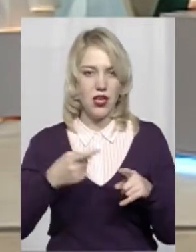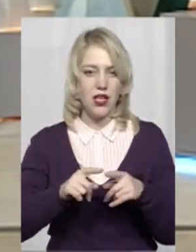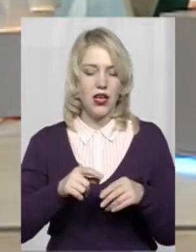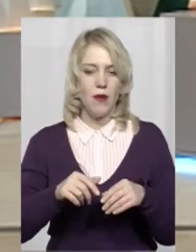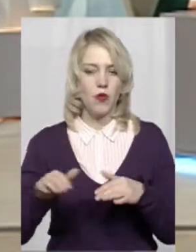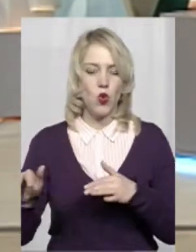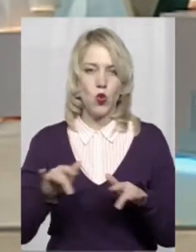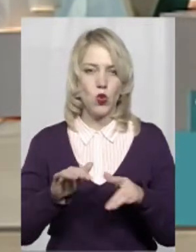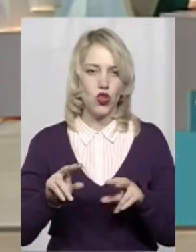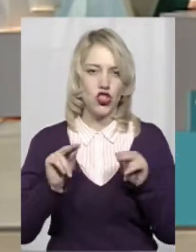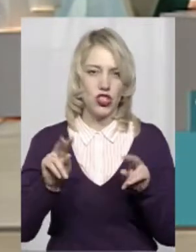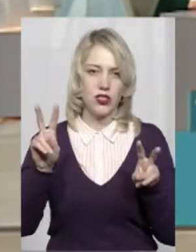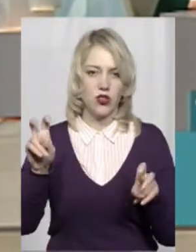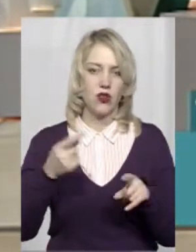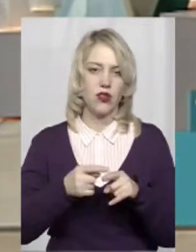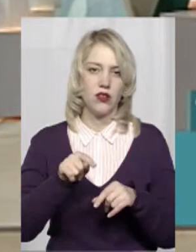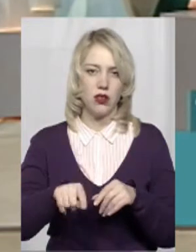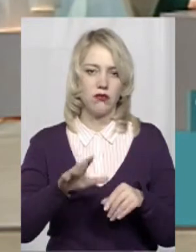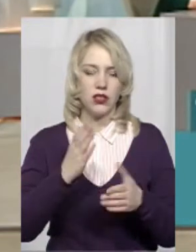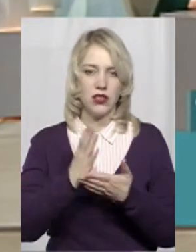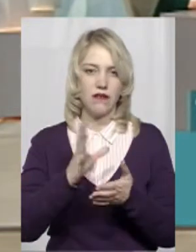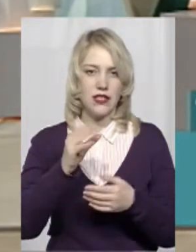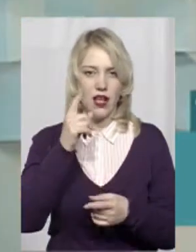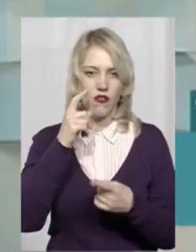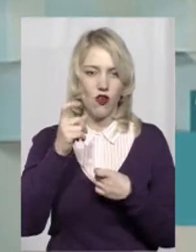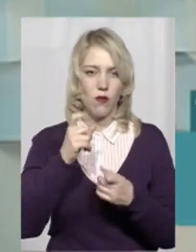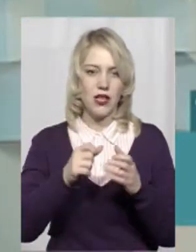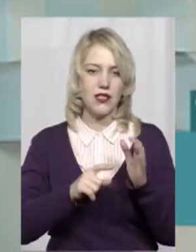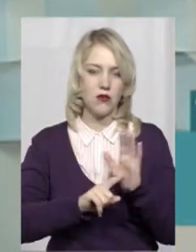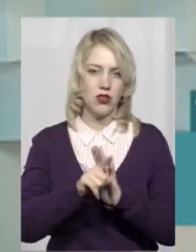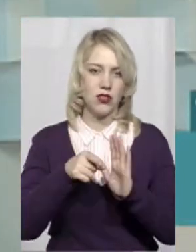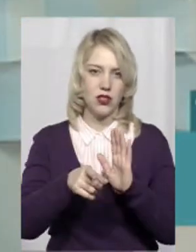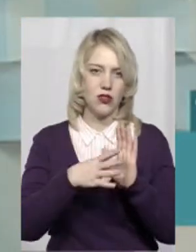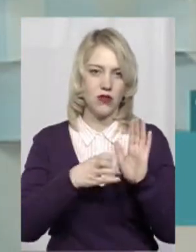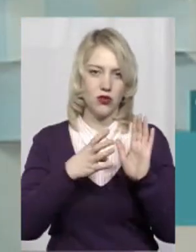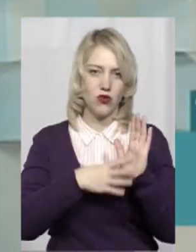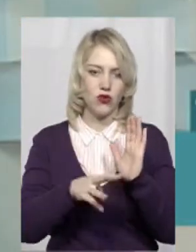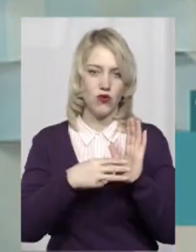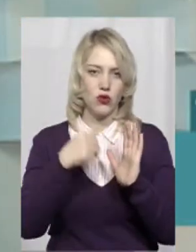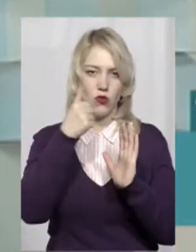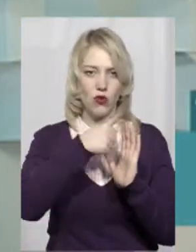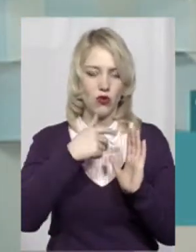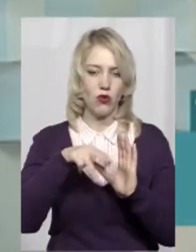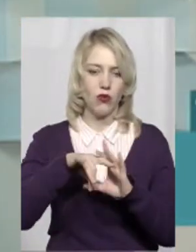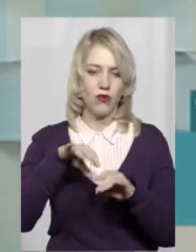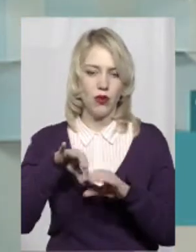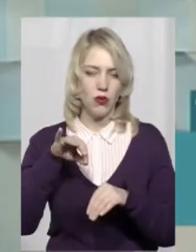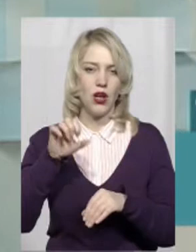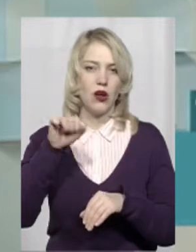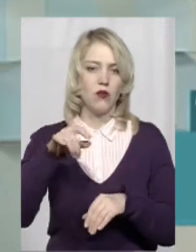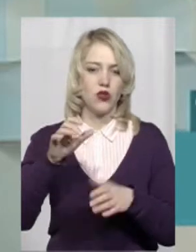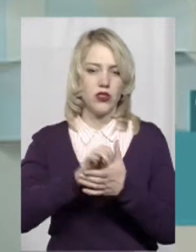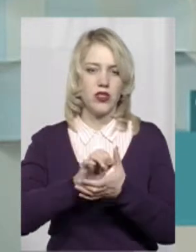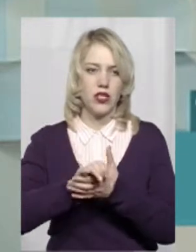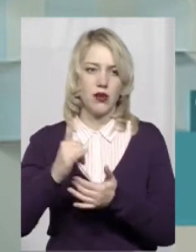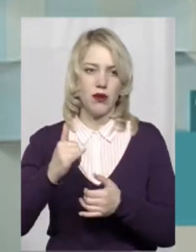чесно» запустив, де є там вся інформація з 98-го року, якщо я не помиляюсь, про різні вибори. Можна ознайомитись з